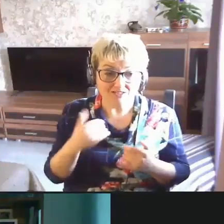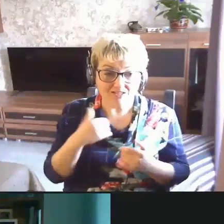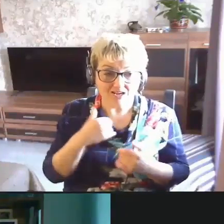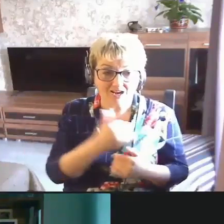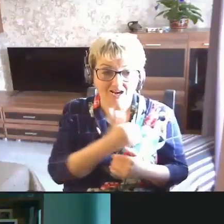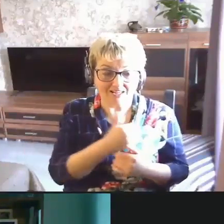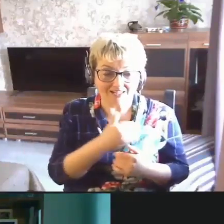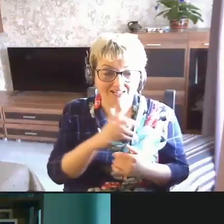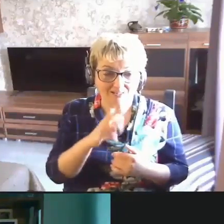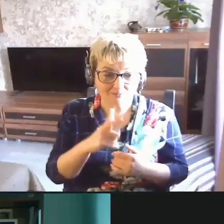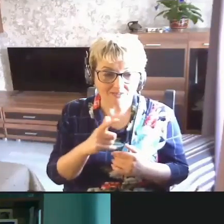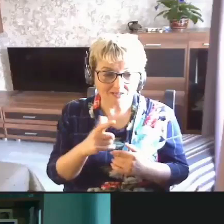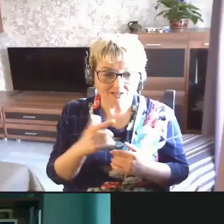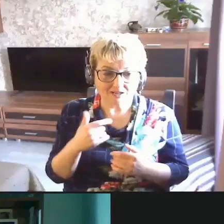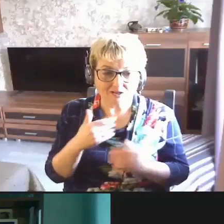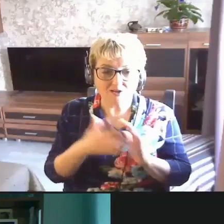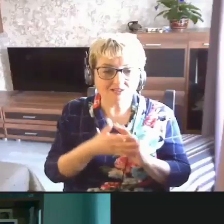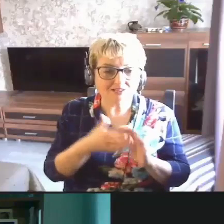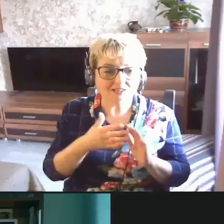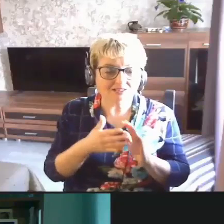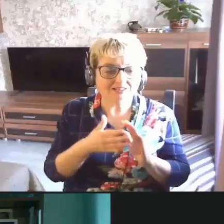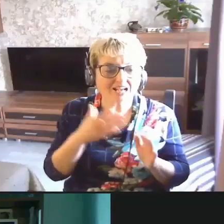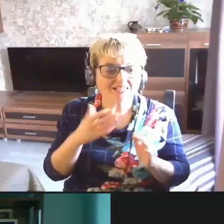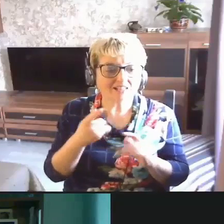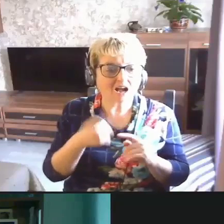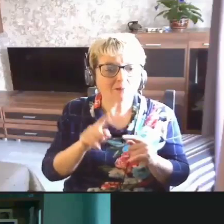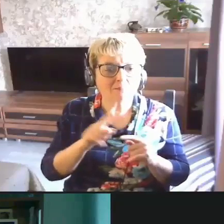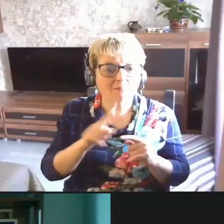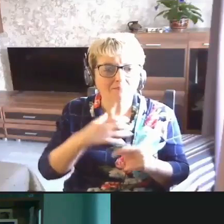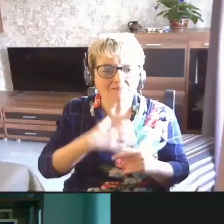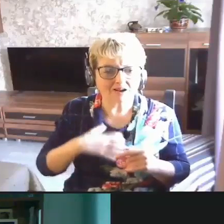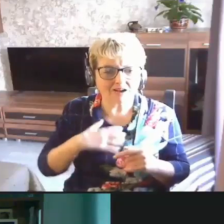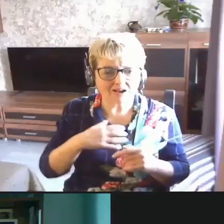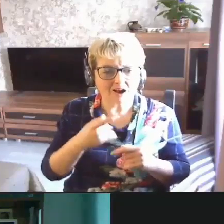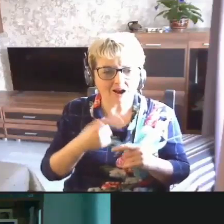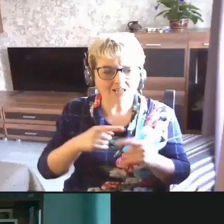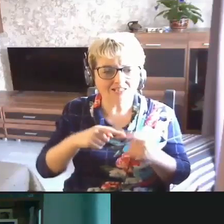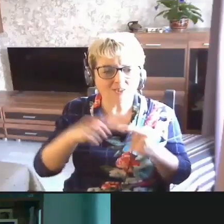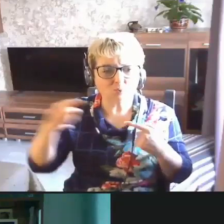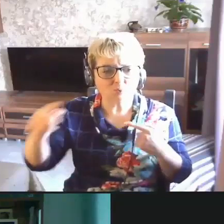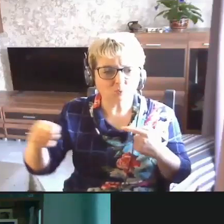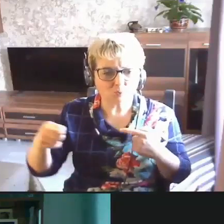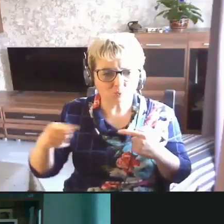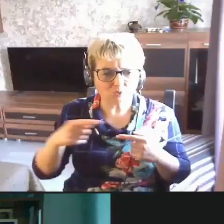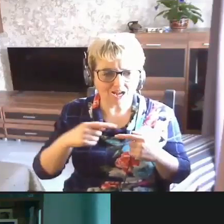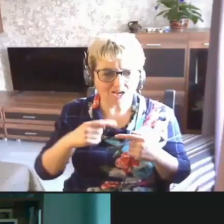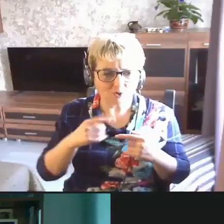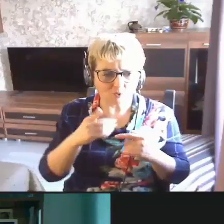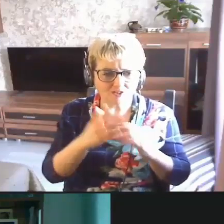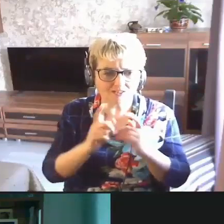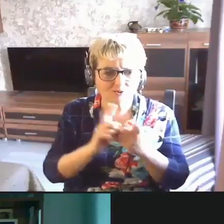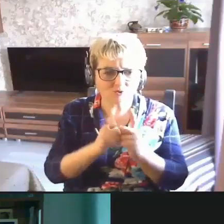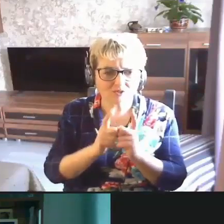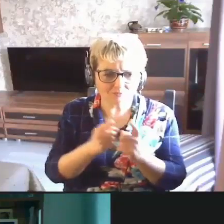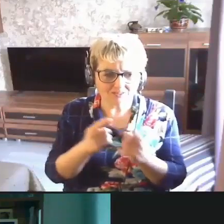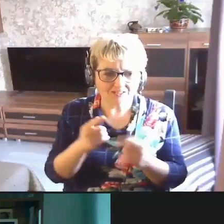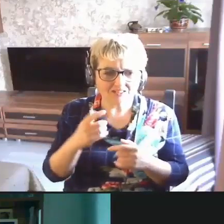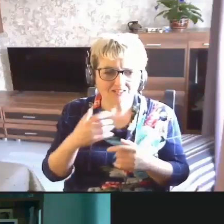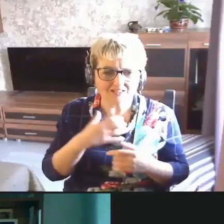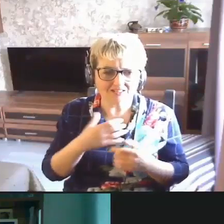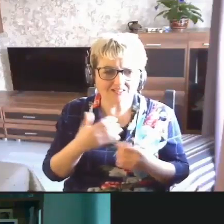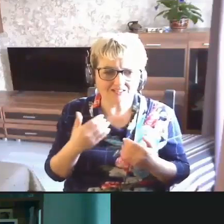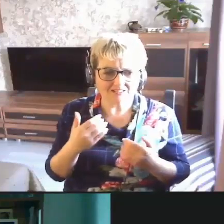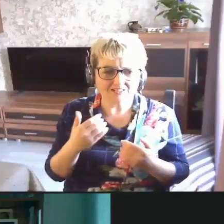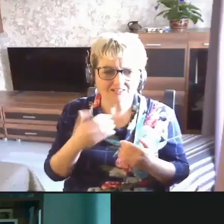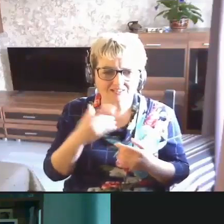закрыть на удаленном трудопереводе, в настоящий момент, действительно,